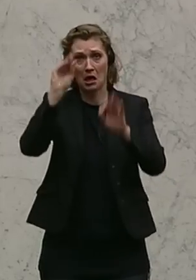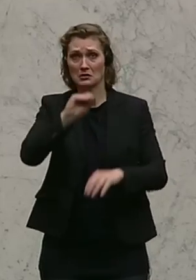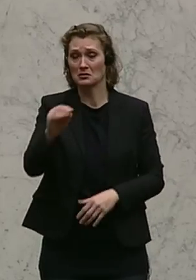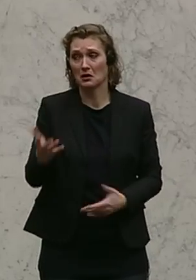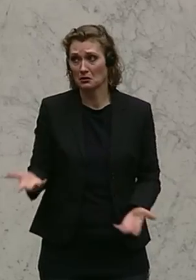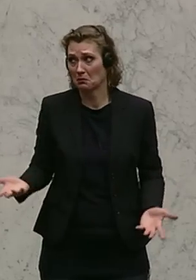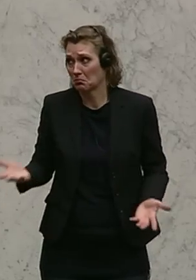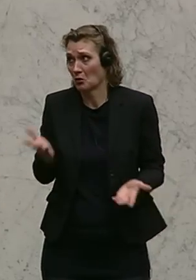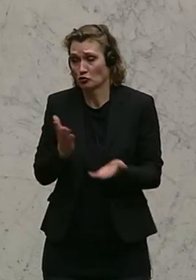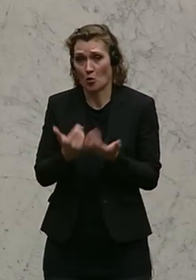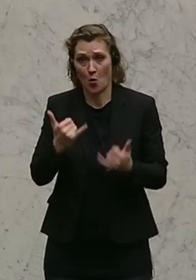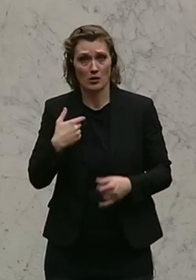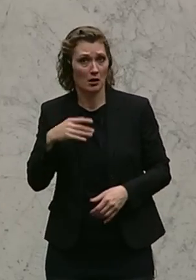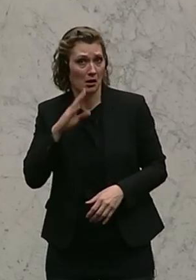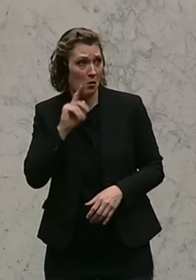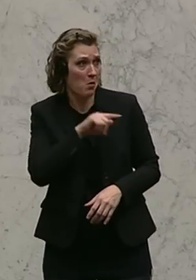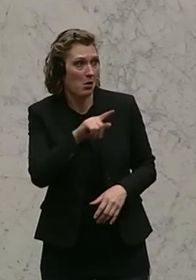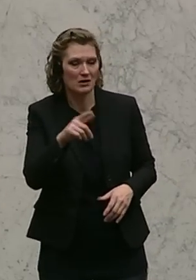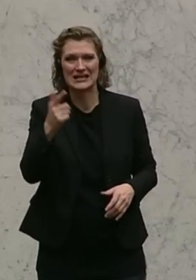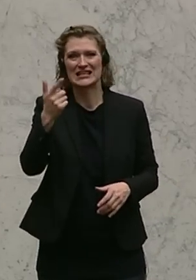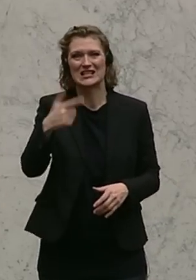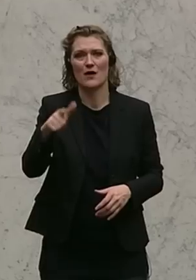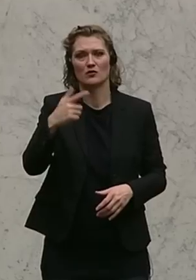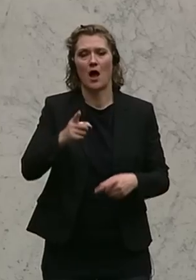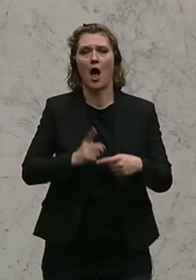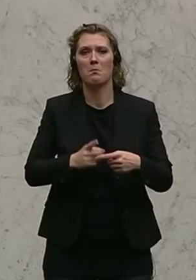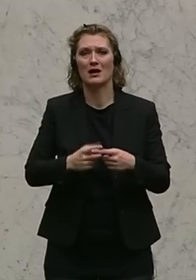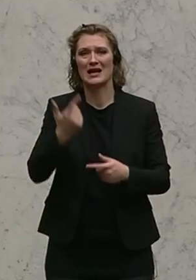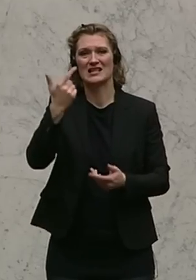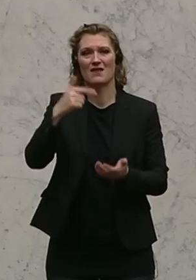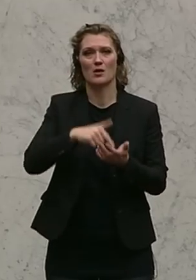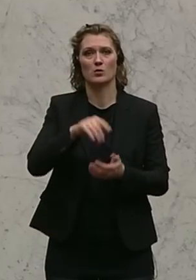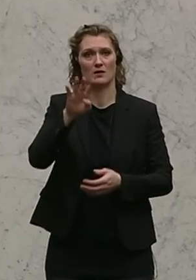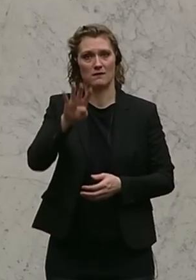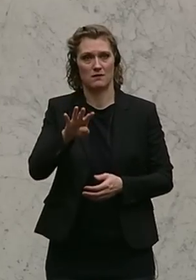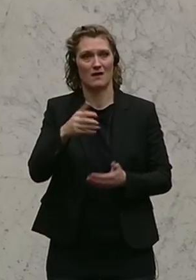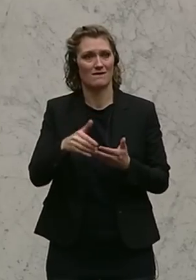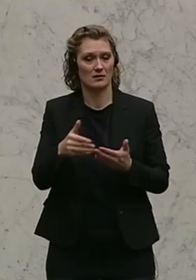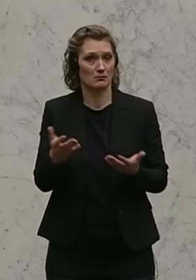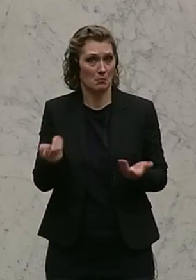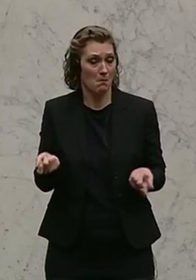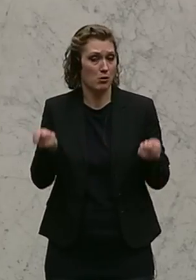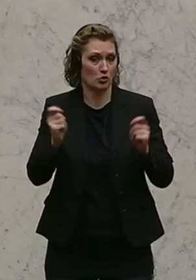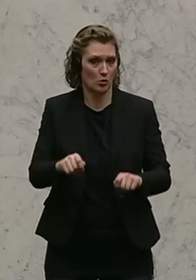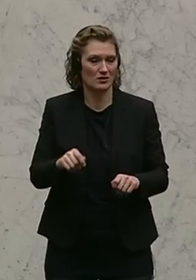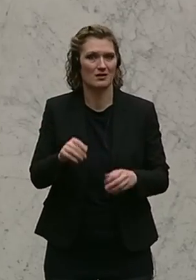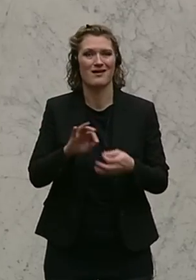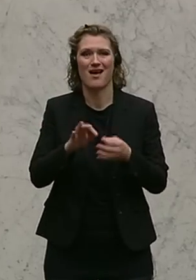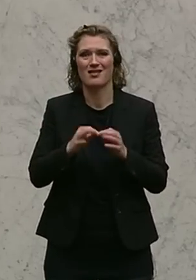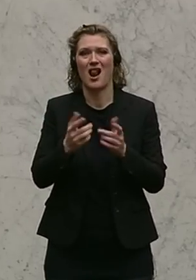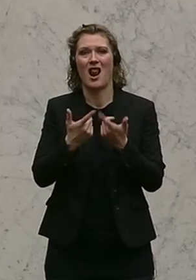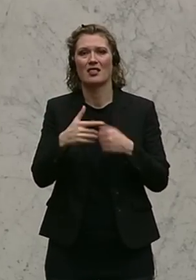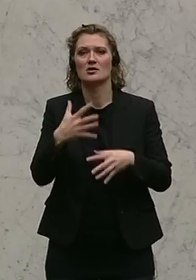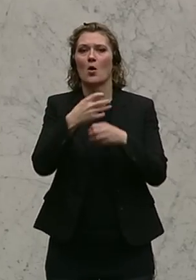ist heute auch schon erwähnt worden, der 22. April 2004, dort ist beschlossen, man hat das Gerner-Landes-Holing-Gesetz, mit dem der